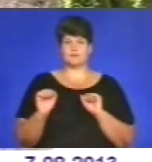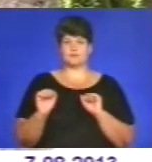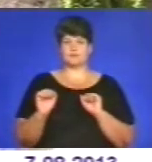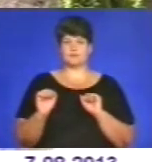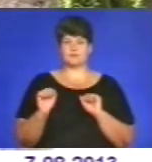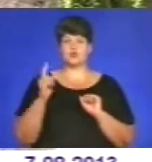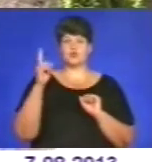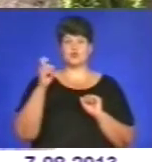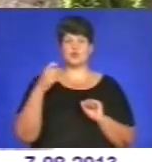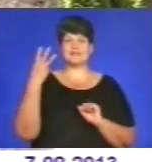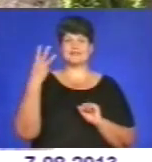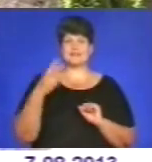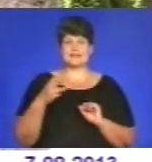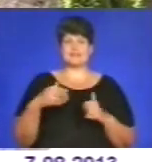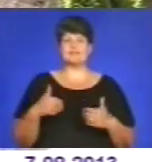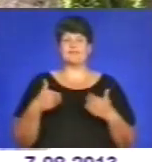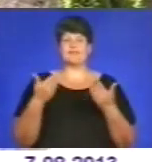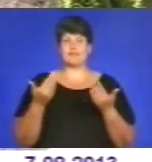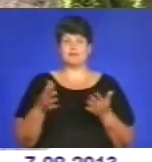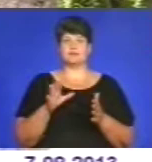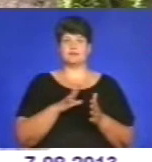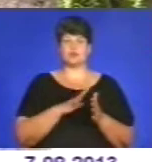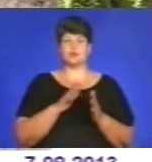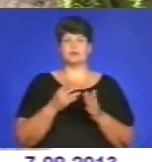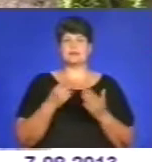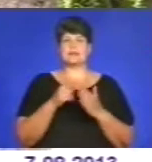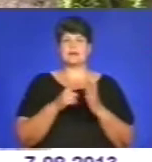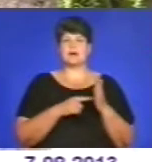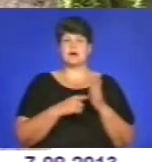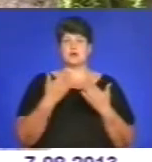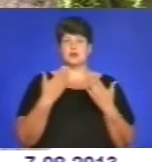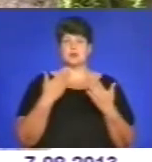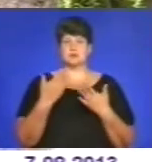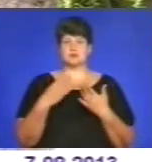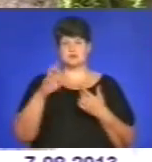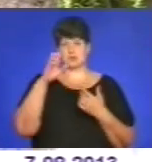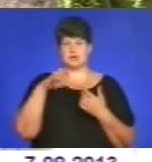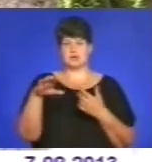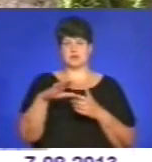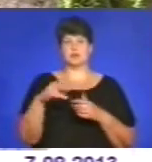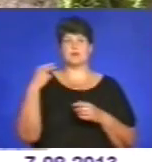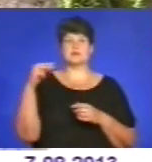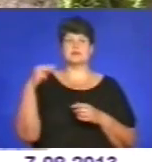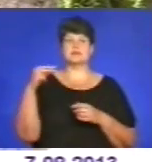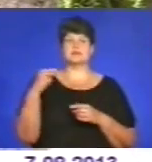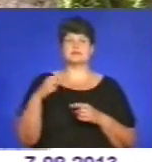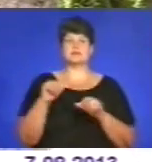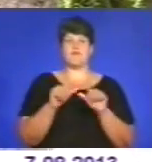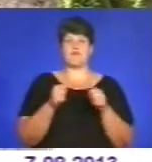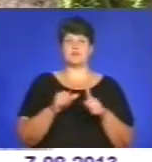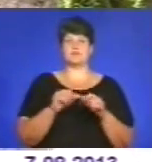Понад 130 звернень – це був діалог з країною президентська форма